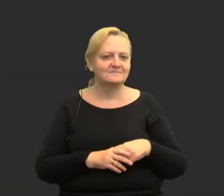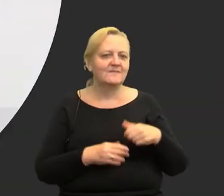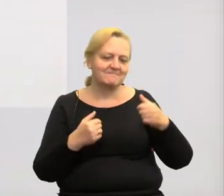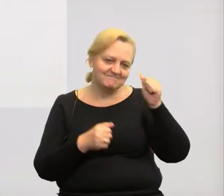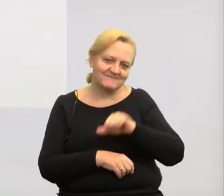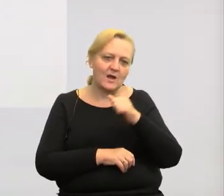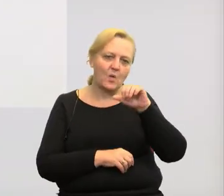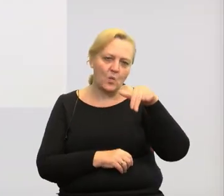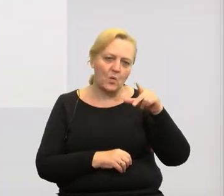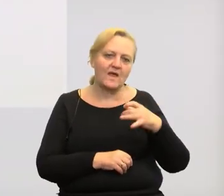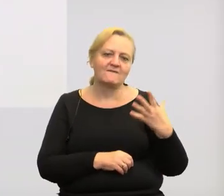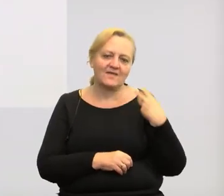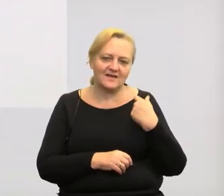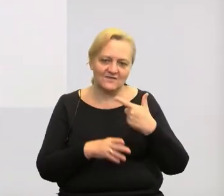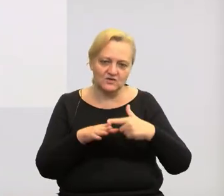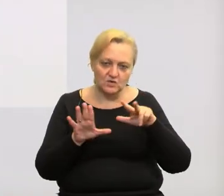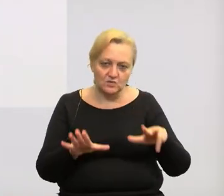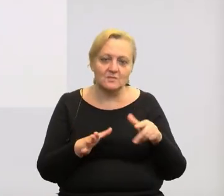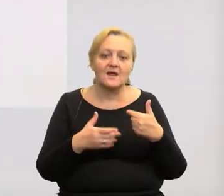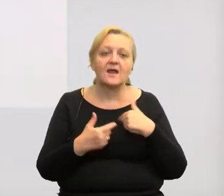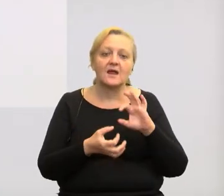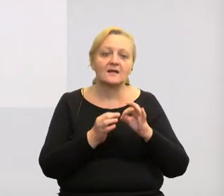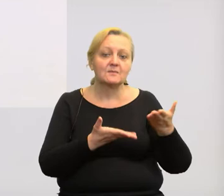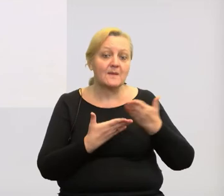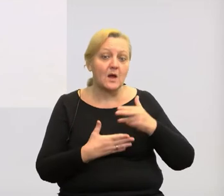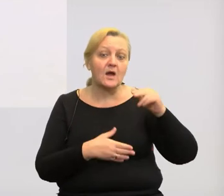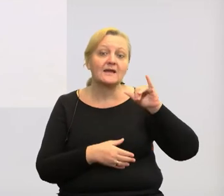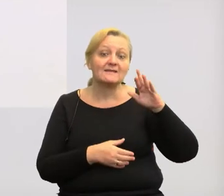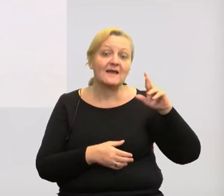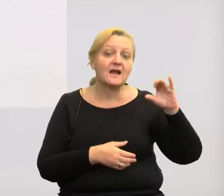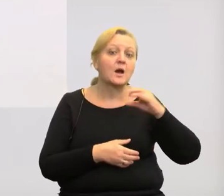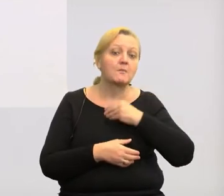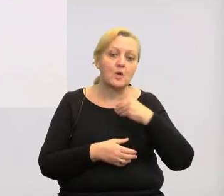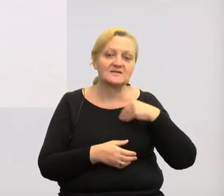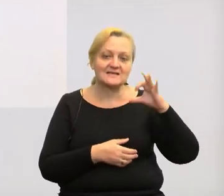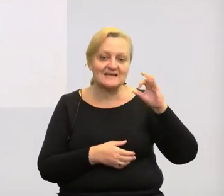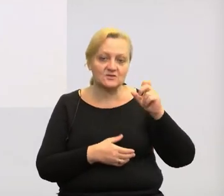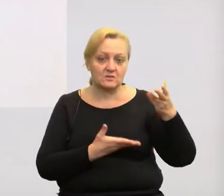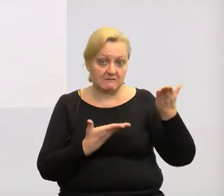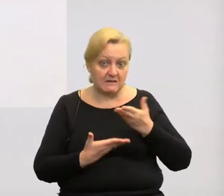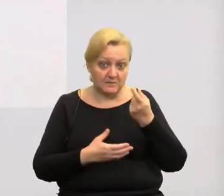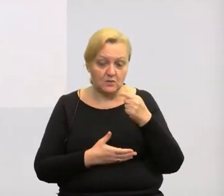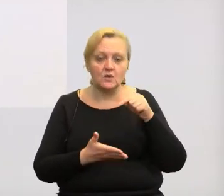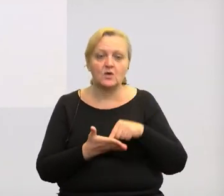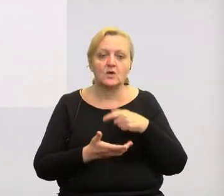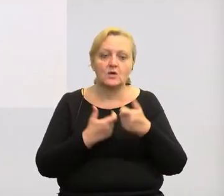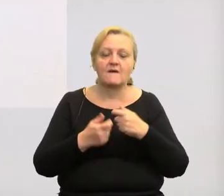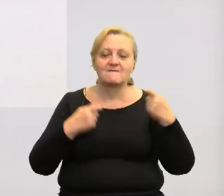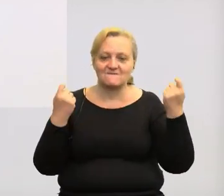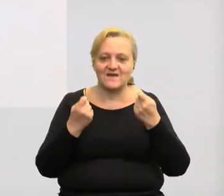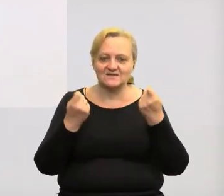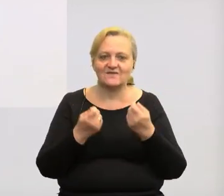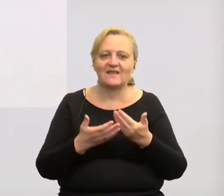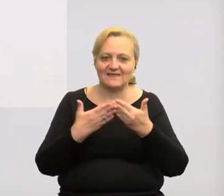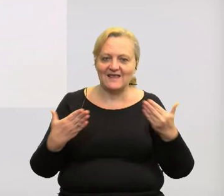Ula, mam 28 lat. Gdybym dostała fundusze z Interreg Polska Saksonia, zrobiłabym mobilny festiwal teatralny,